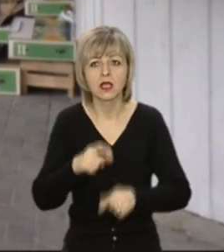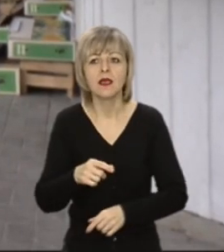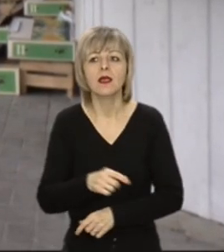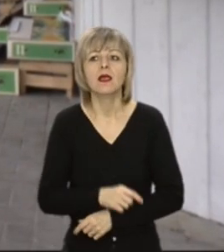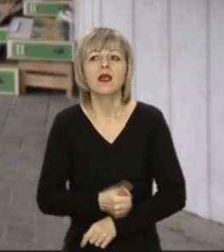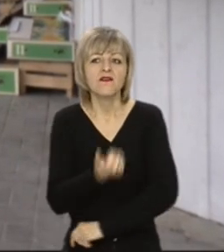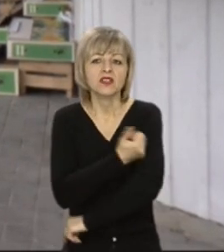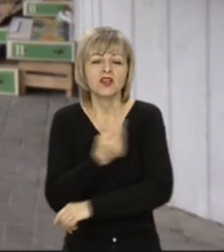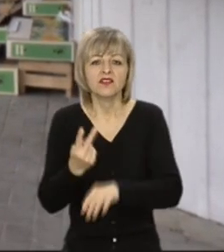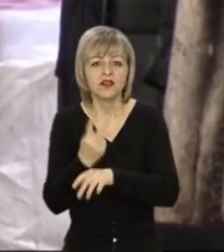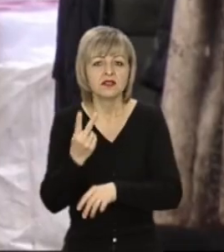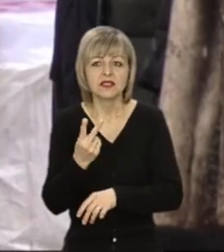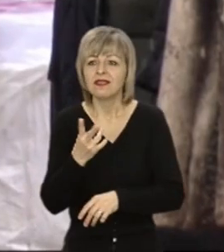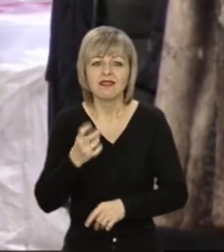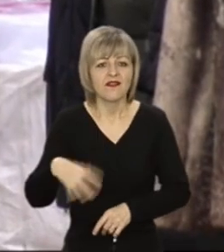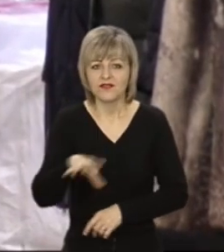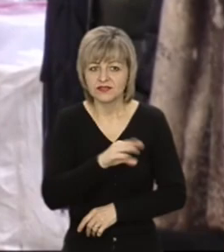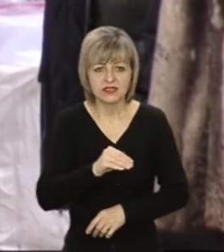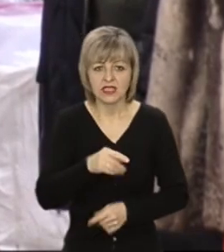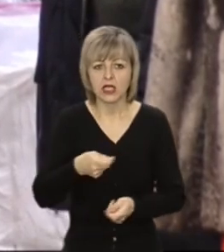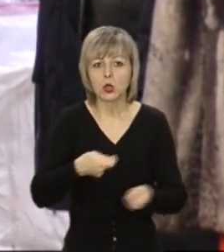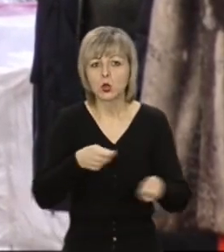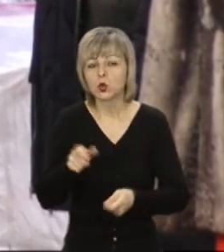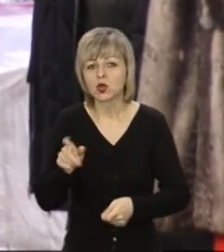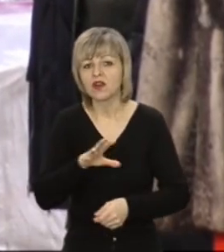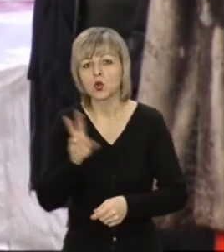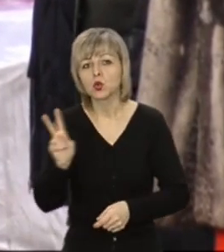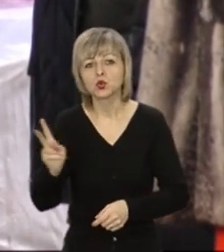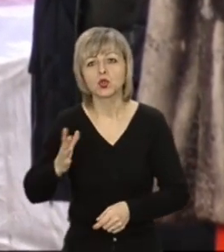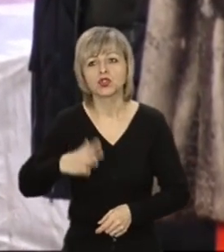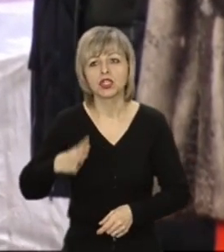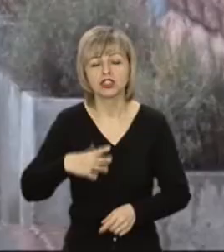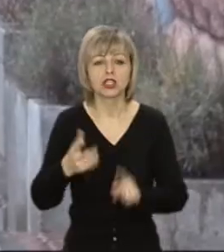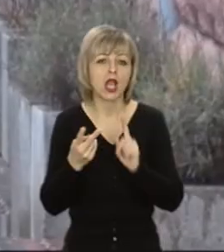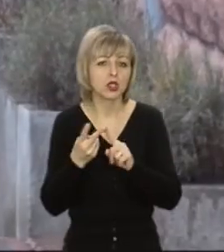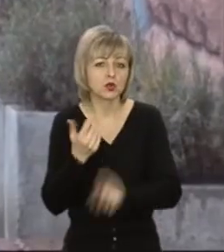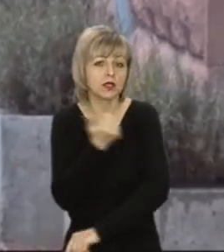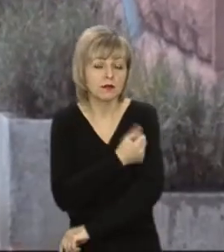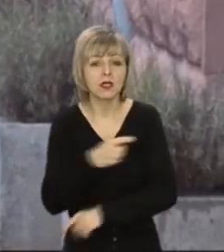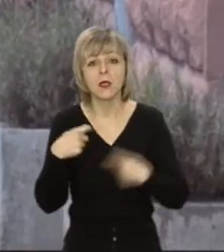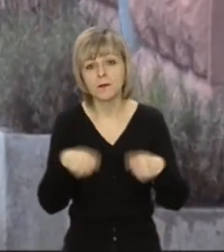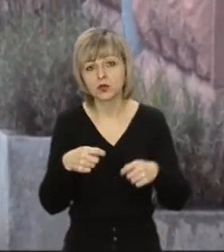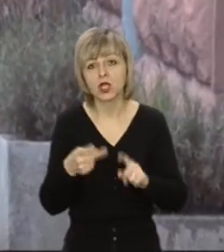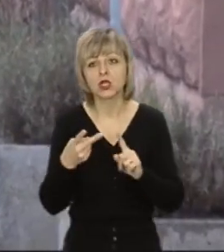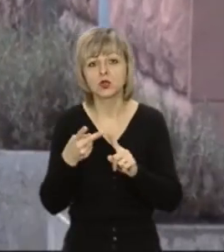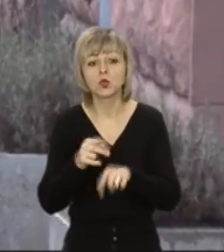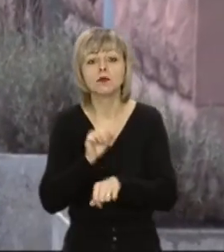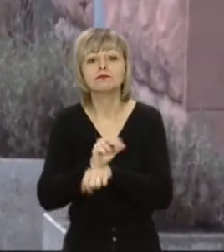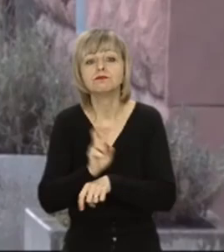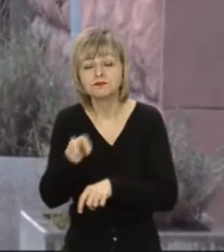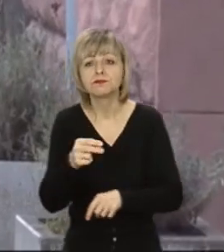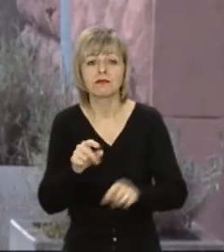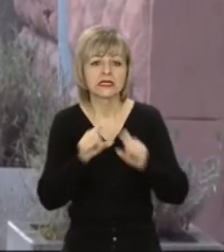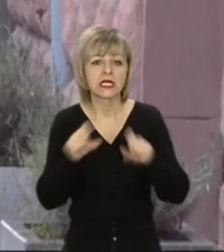вакциновані двома дозами торговці не всі. Багато людей чекає другу і продає на ринку. Наступна зупинка – заклади громадського